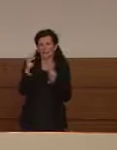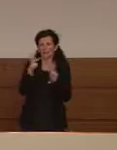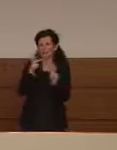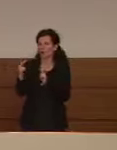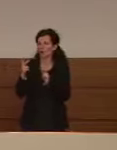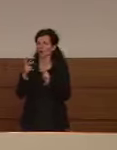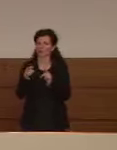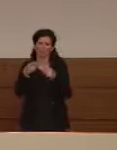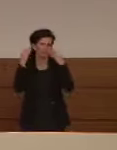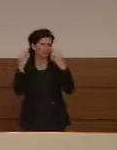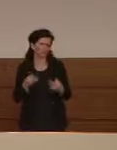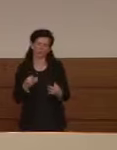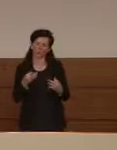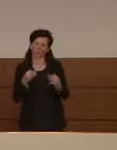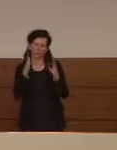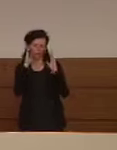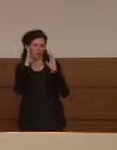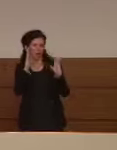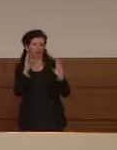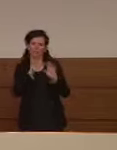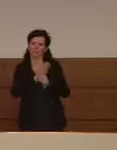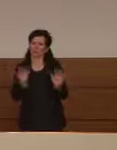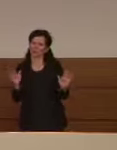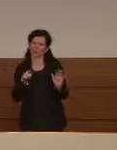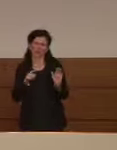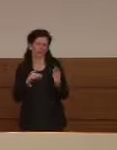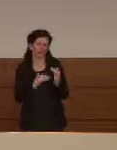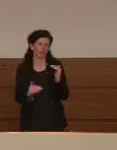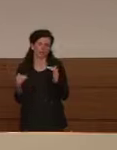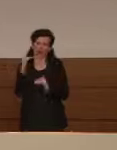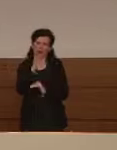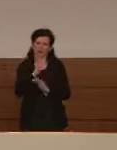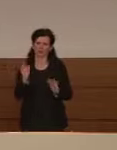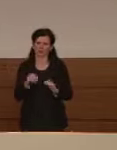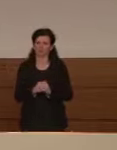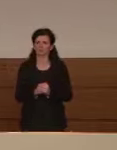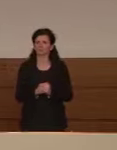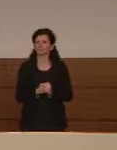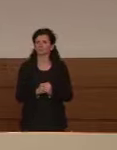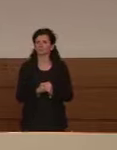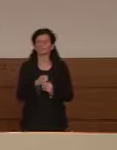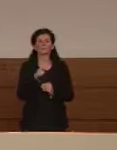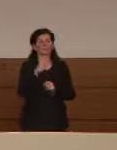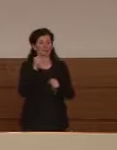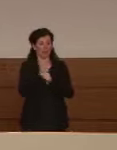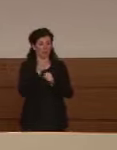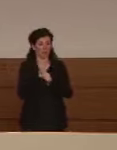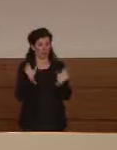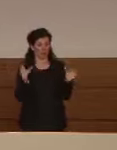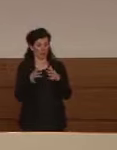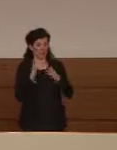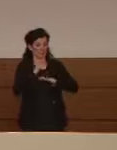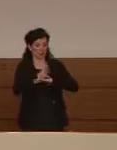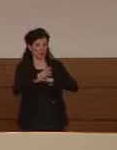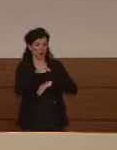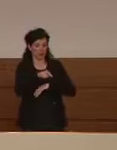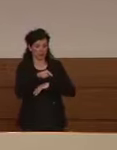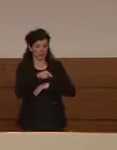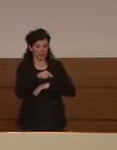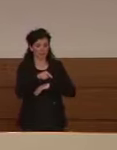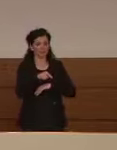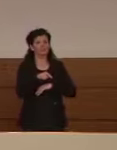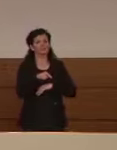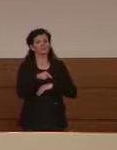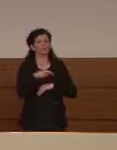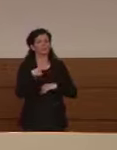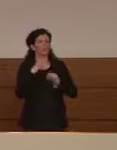saranno inevitabilmente dovranno continuare sui lavori della task force posso dire che sta